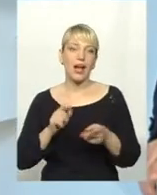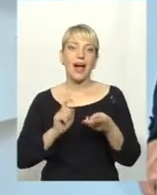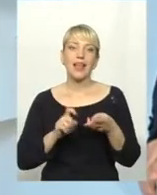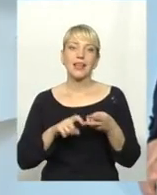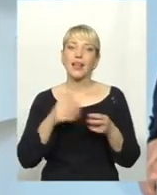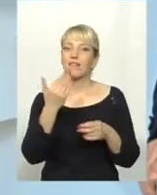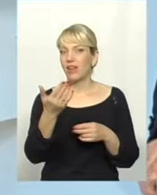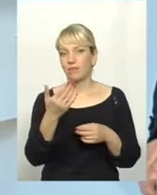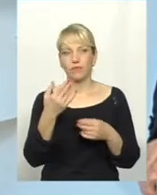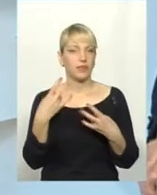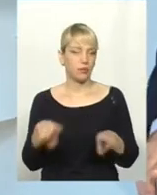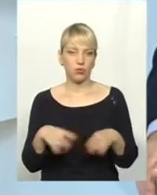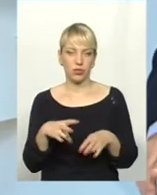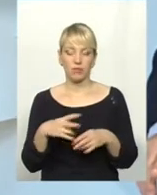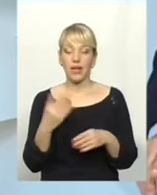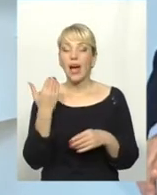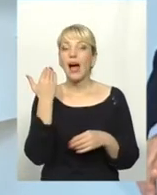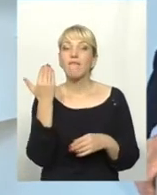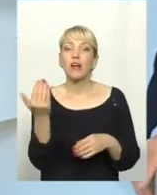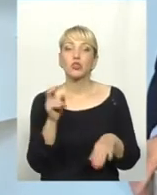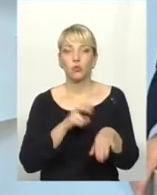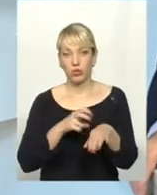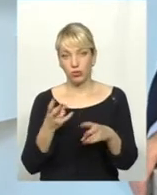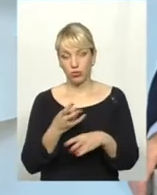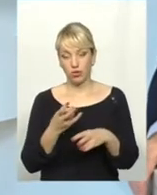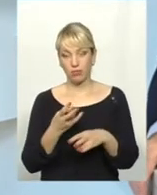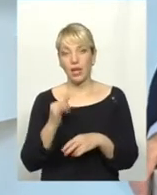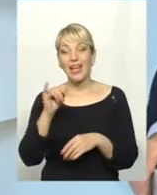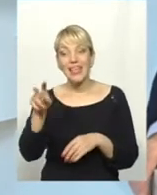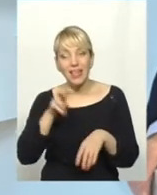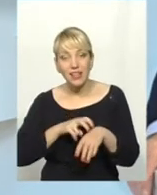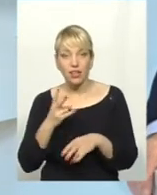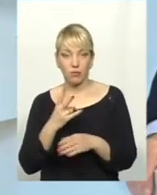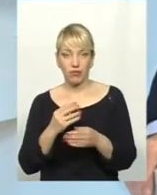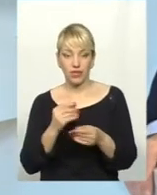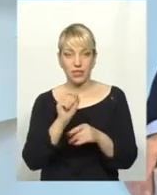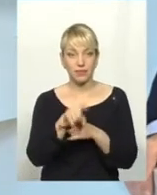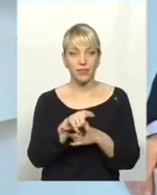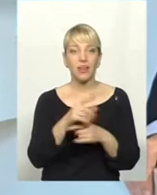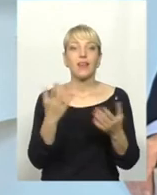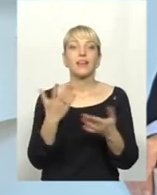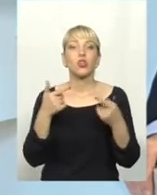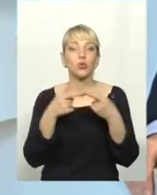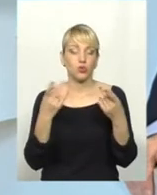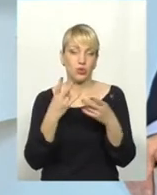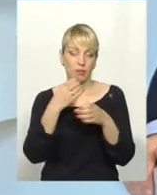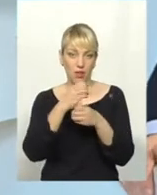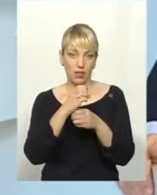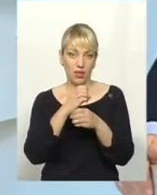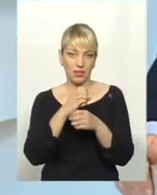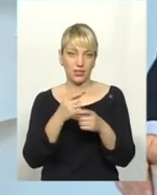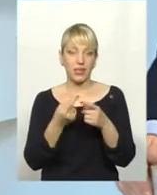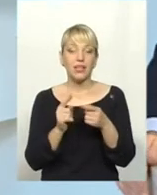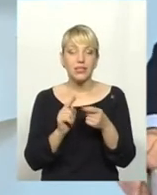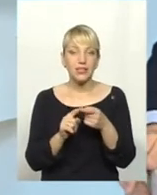лікуючому лікарю. І він має призначити саме ті аналізи, які йому необхідні для встановлення точного діагнозу. І це